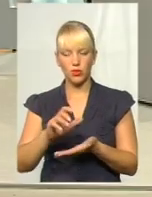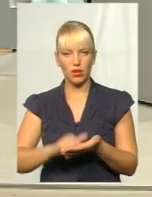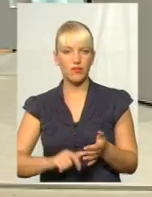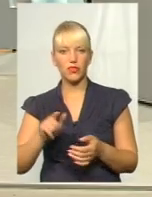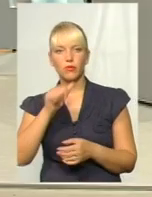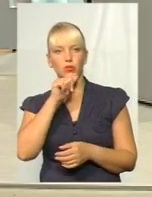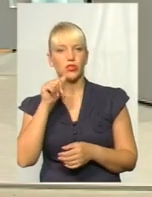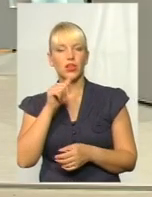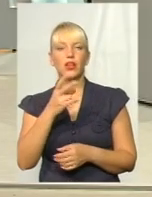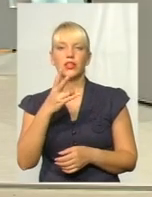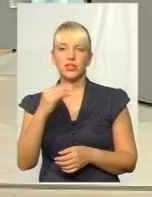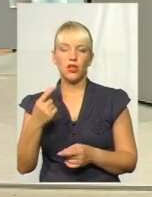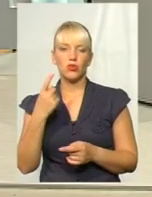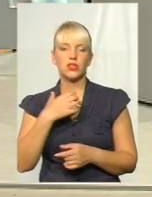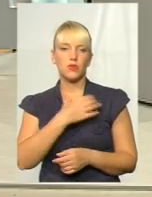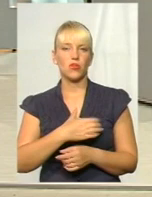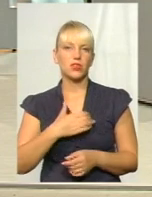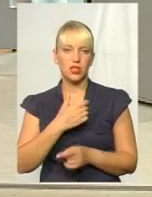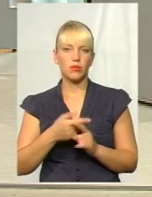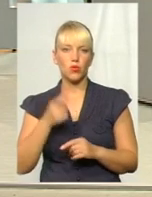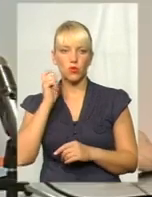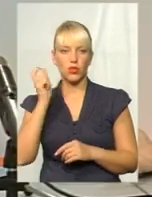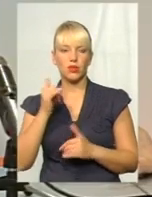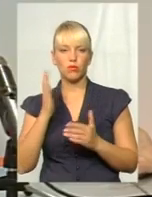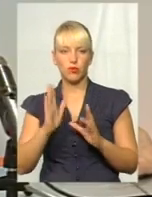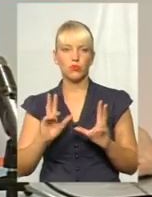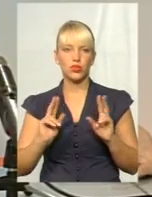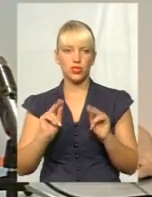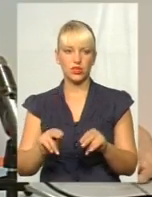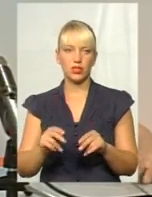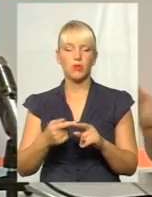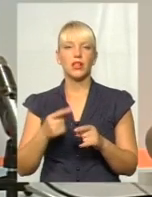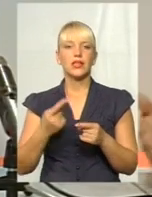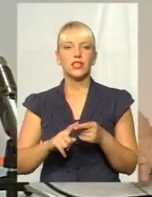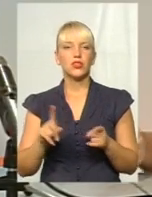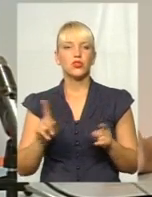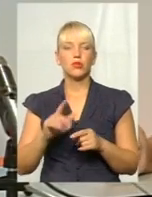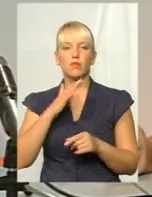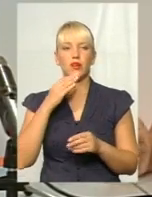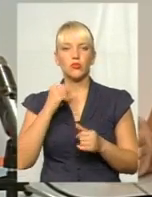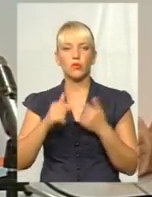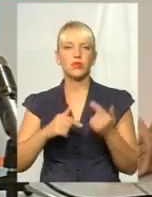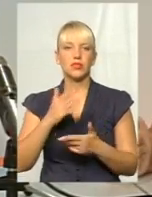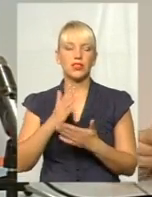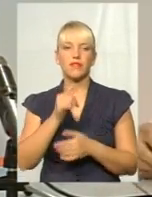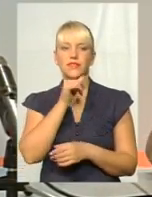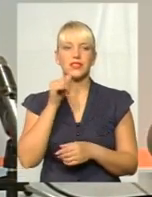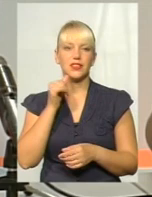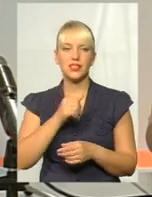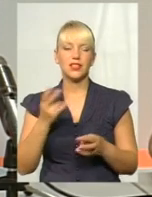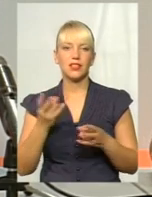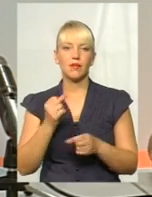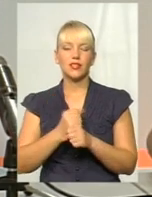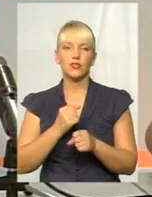тіні. Тому що одно із прерогатив сьогодні України, будемо чесні, взагалі, нашої держави, є те, що багато бізнесу знаходиться в тіні. І зараз нам треба